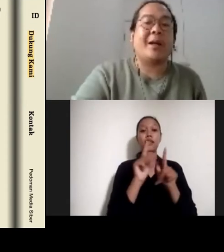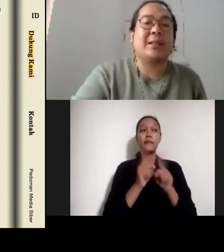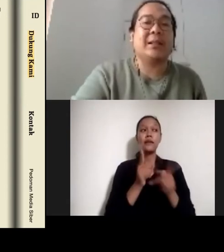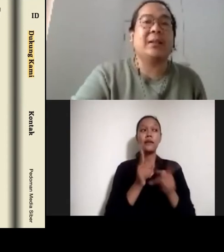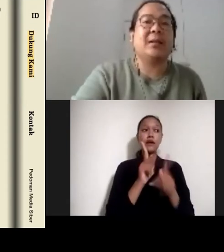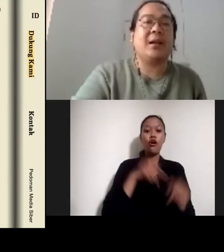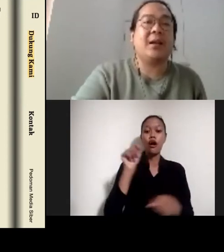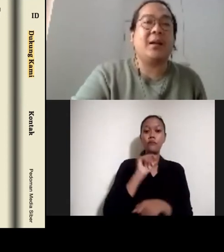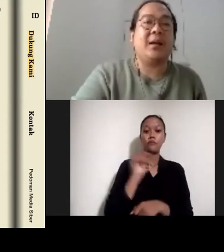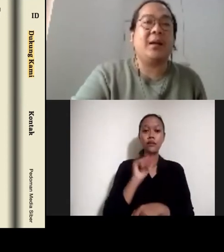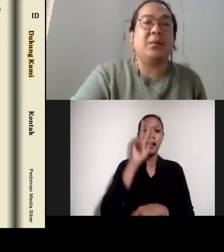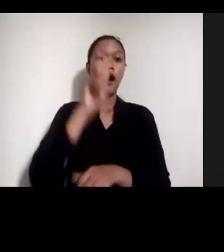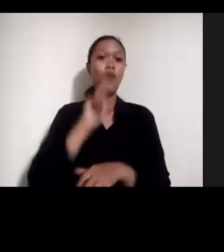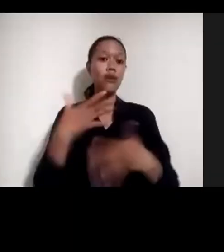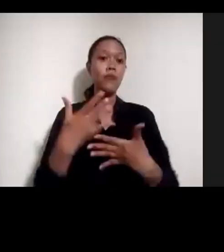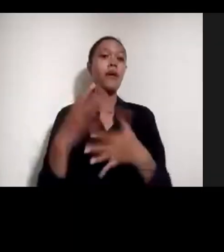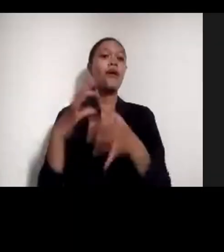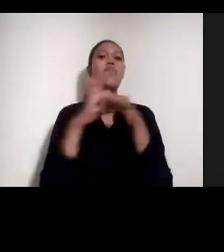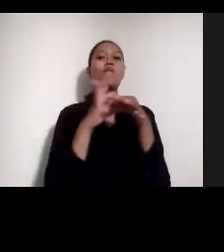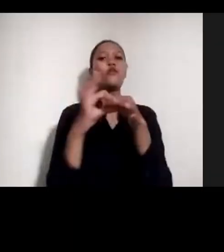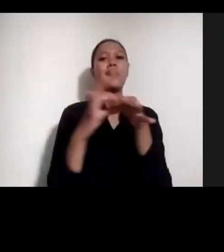kolaborasi. Kira-kira itu.